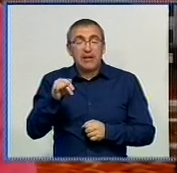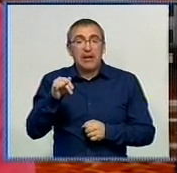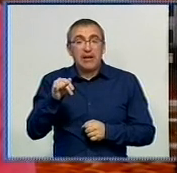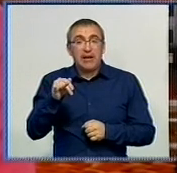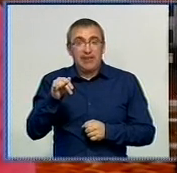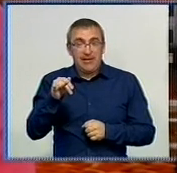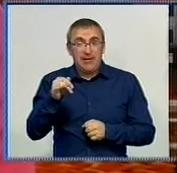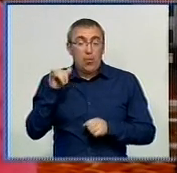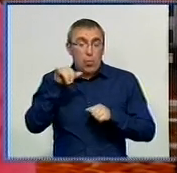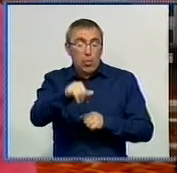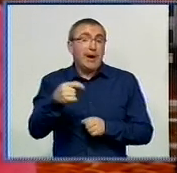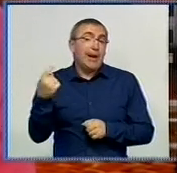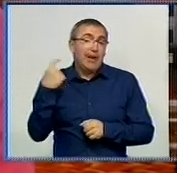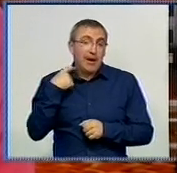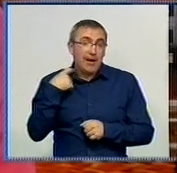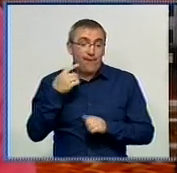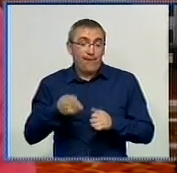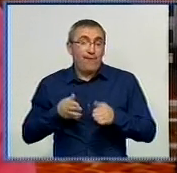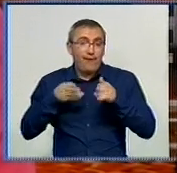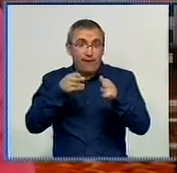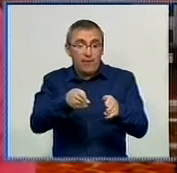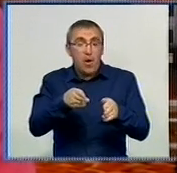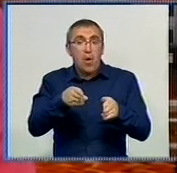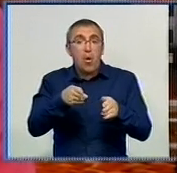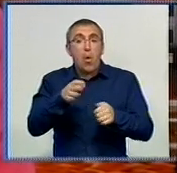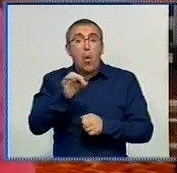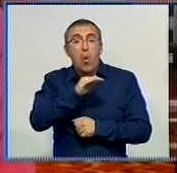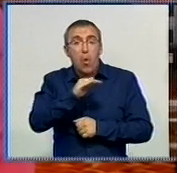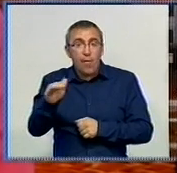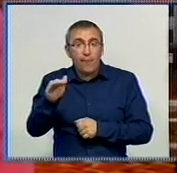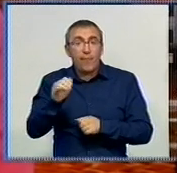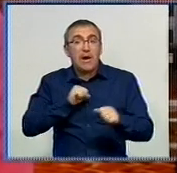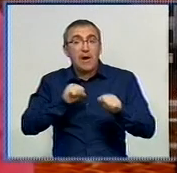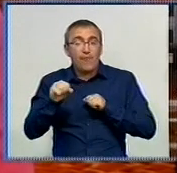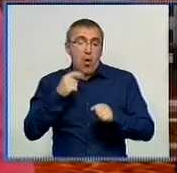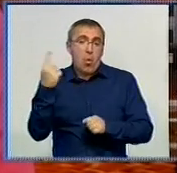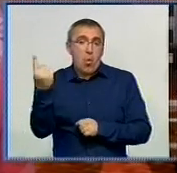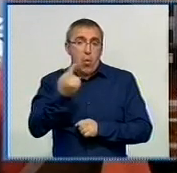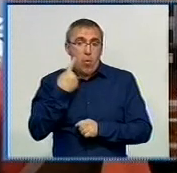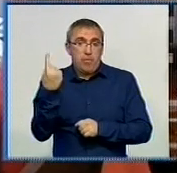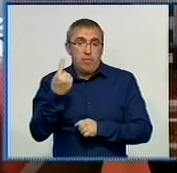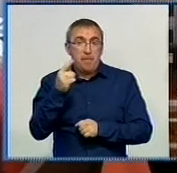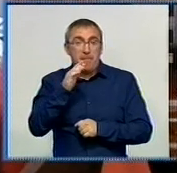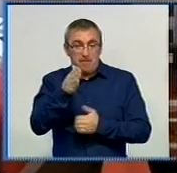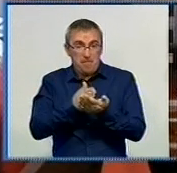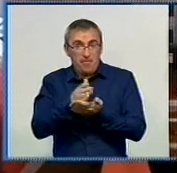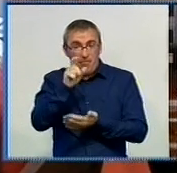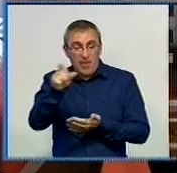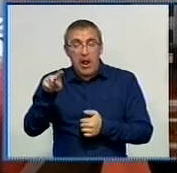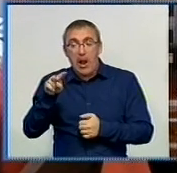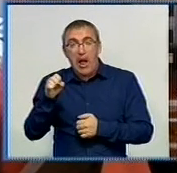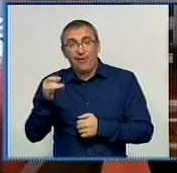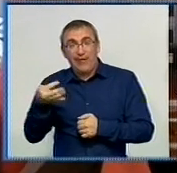побували в Кіровограді. В рамках візиту відбулася офіційна зустріч з керівниками області. Від місцевих посадовців латвійська